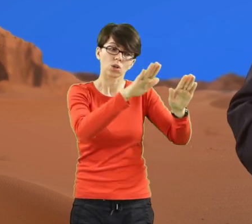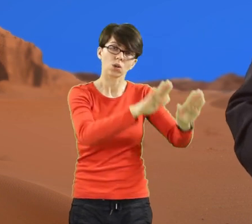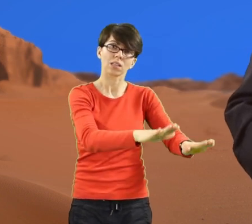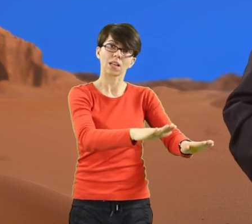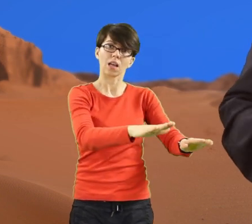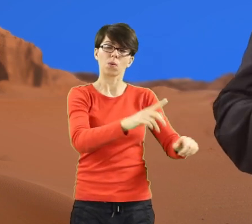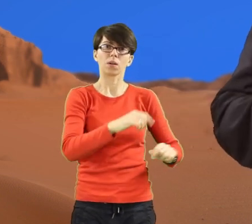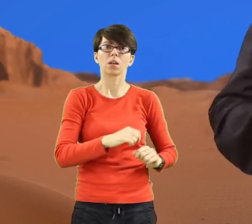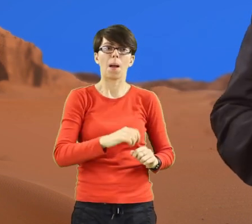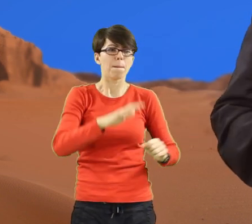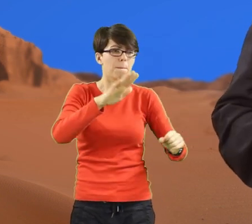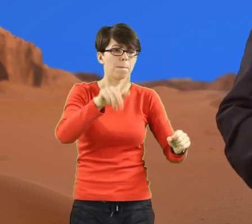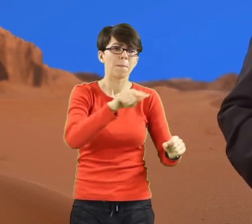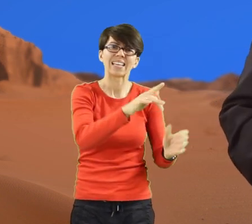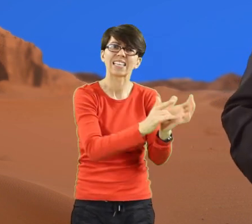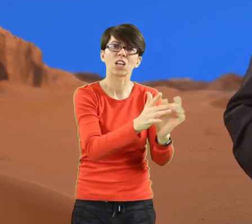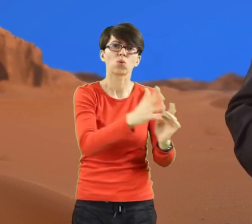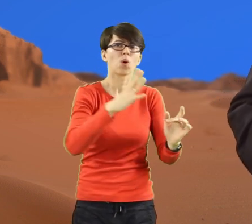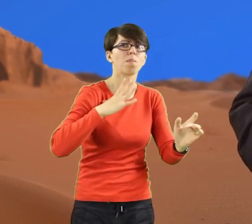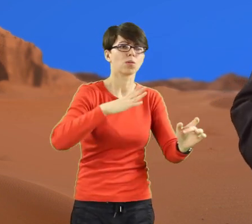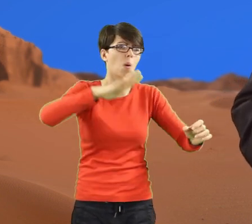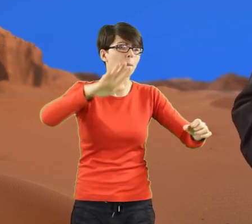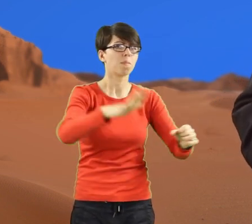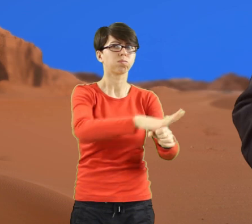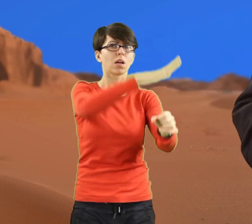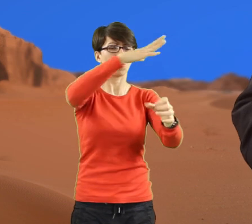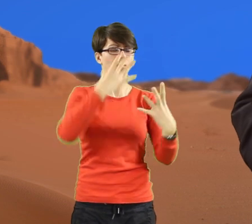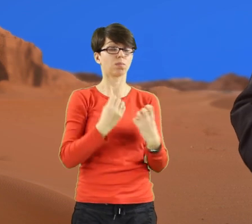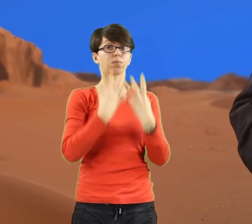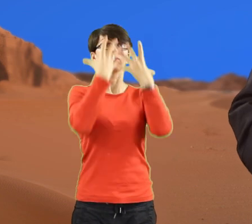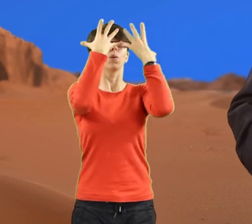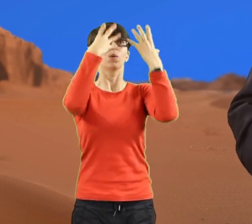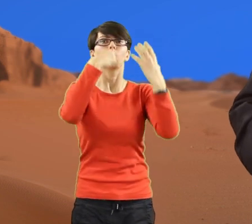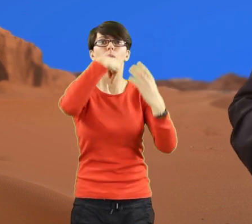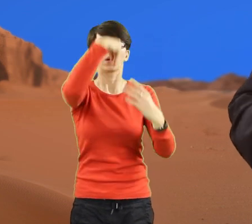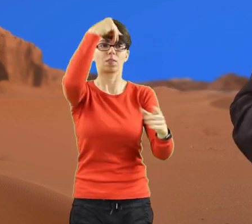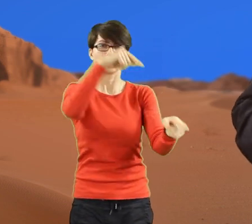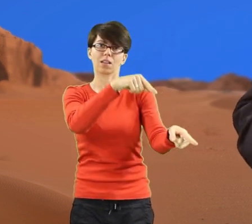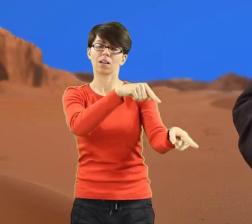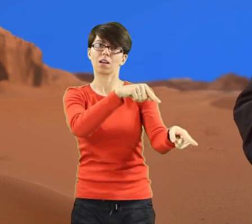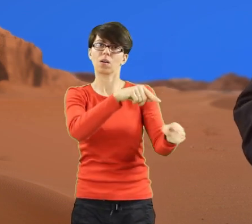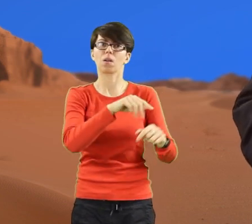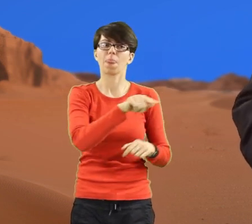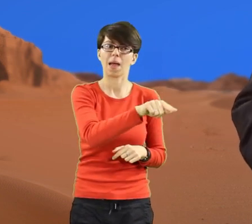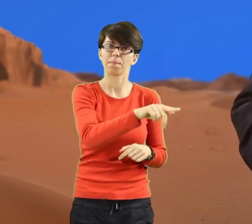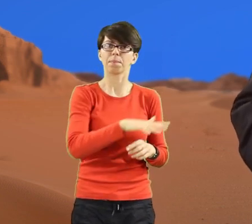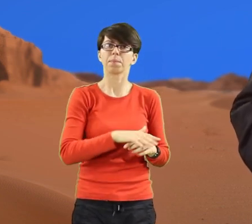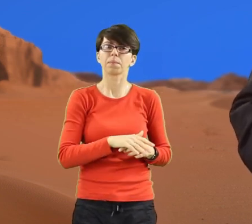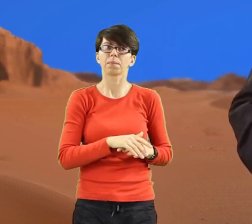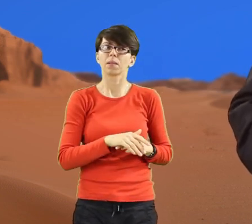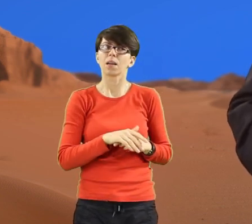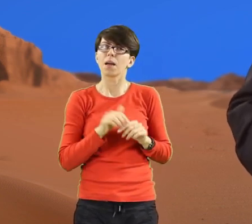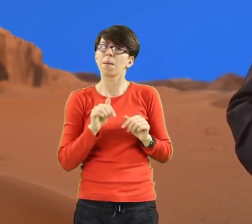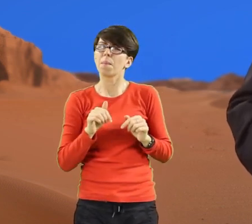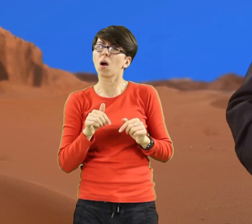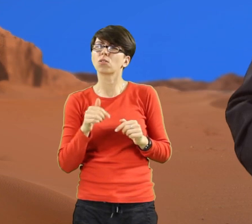Jezus przebywa na pustyni pełen Ducha Świętego i prowadzony przez Ducha Świętego.